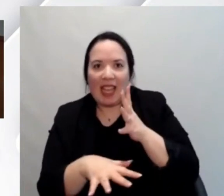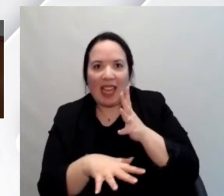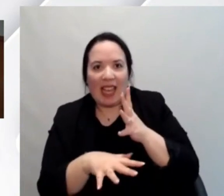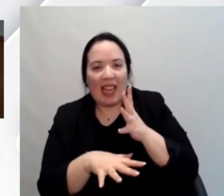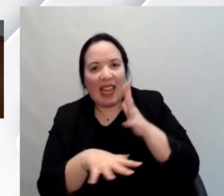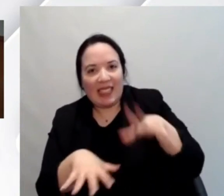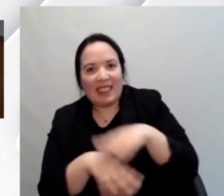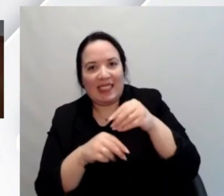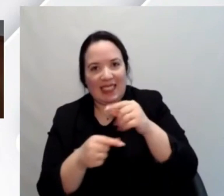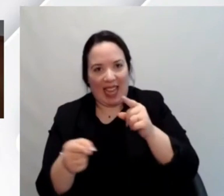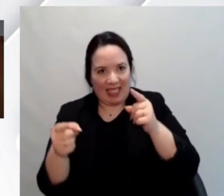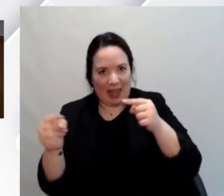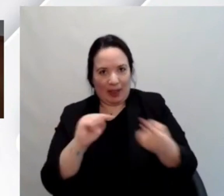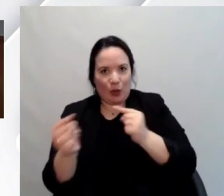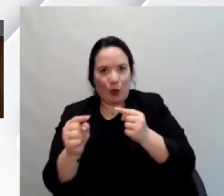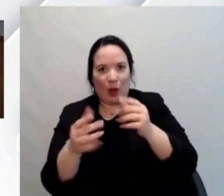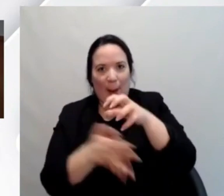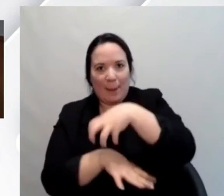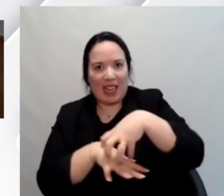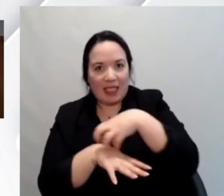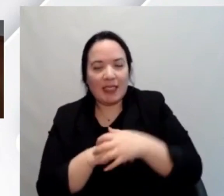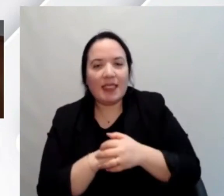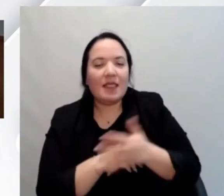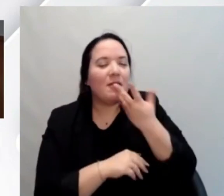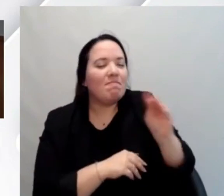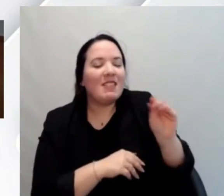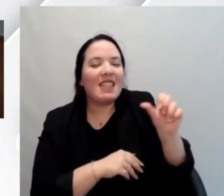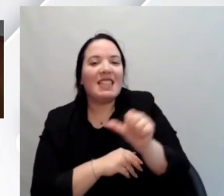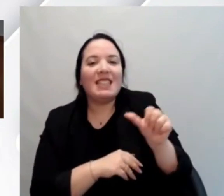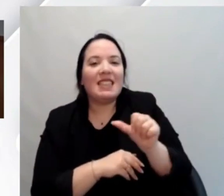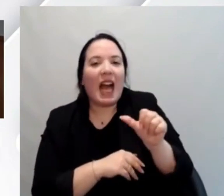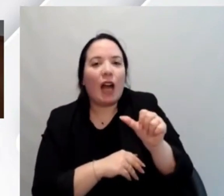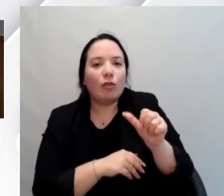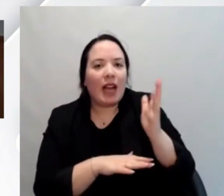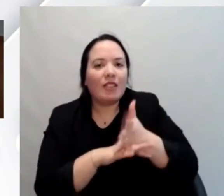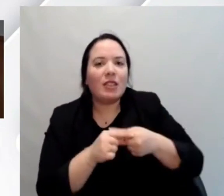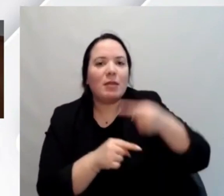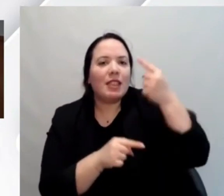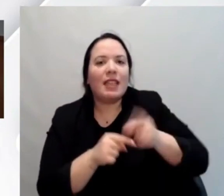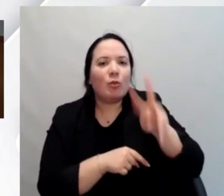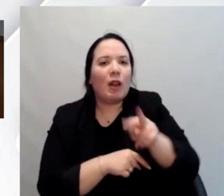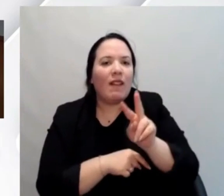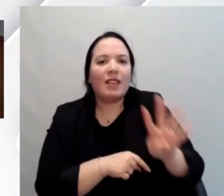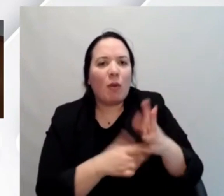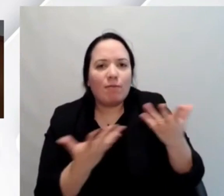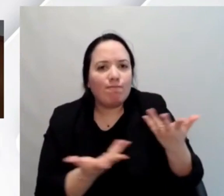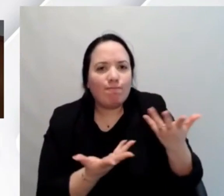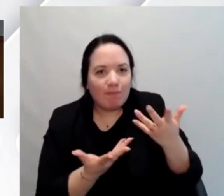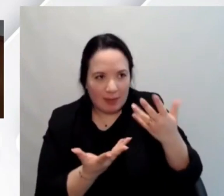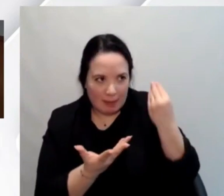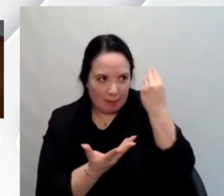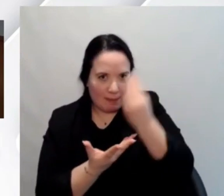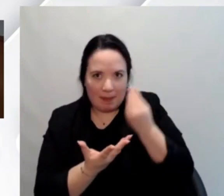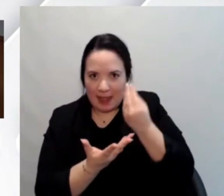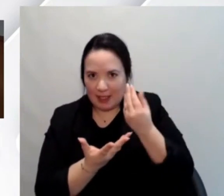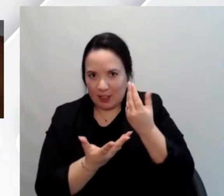sessione con i ministri Sauro cosa ci aspetta a questo punto di Accessibility Day? intanto innanzitutto immagino che tutti i presenti